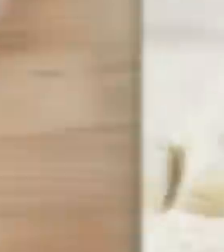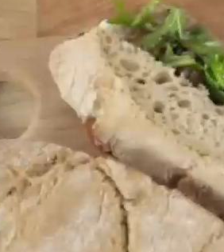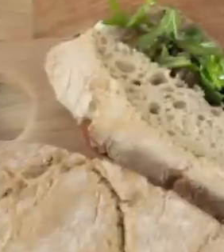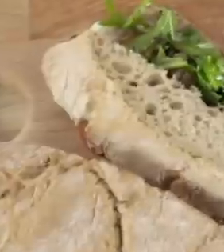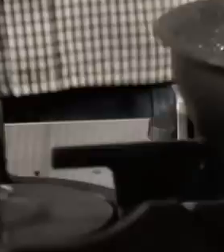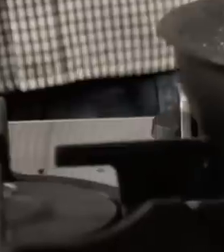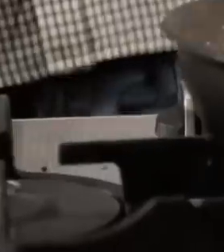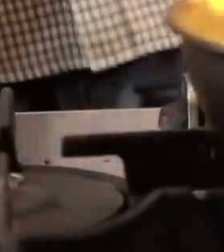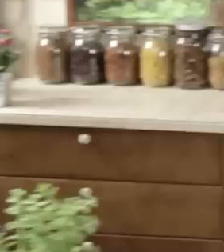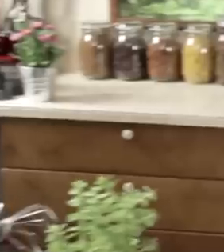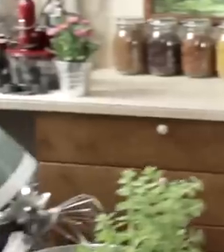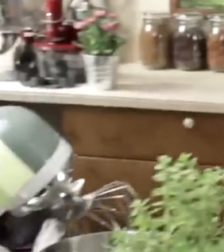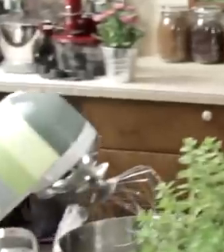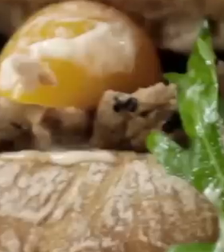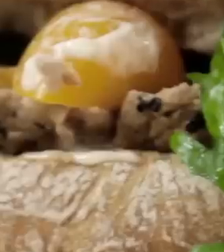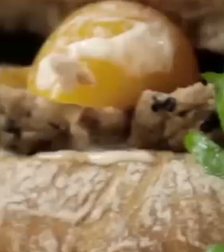Девочка